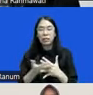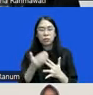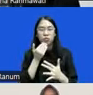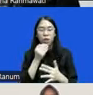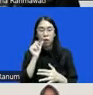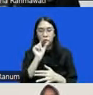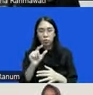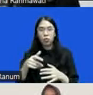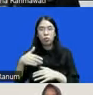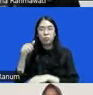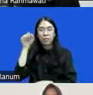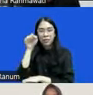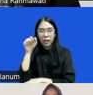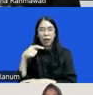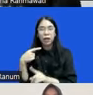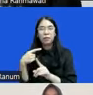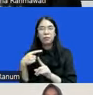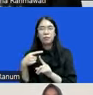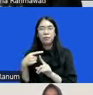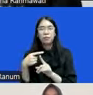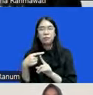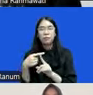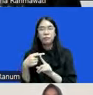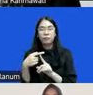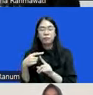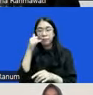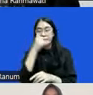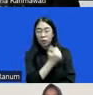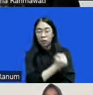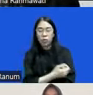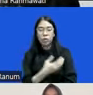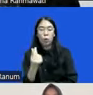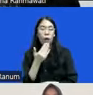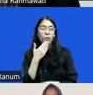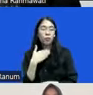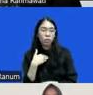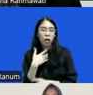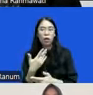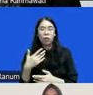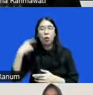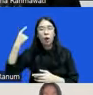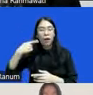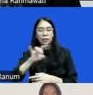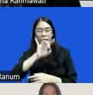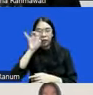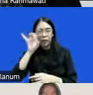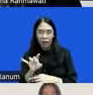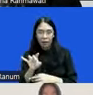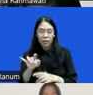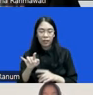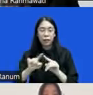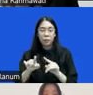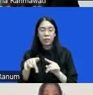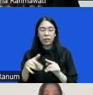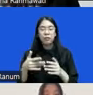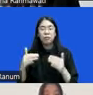tersangka dan tersangka narkotika yang punya uang artis dan lain sebagainya nah tapi justru keadaan